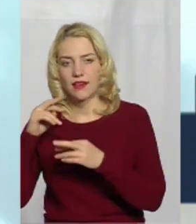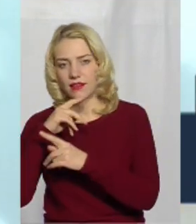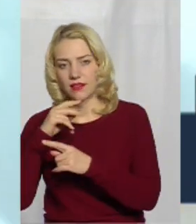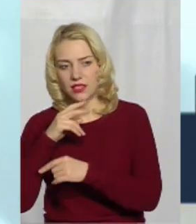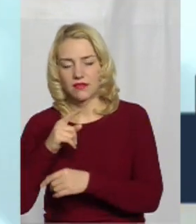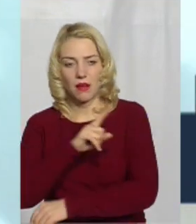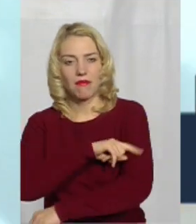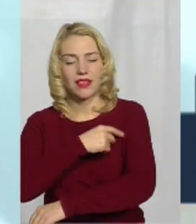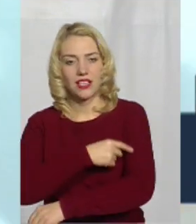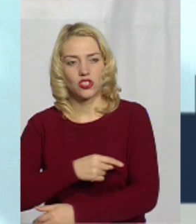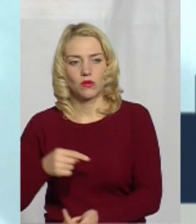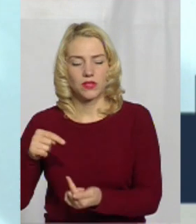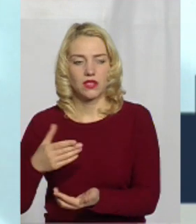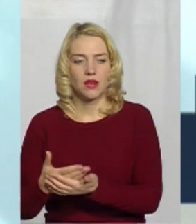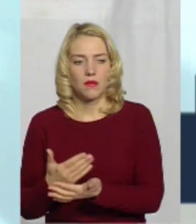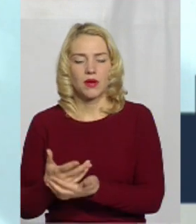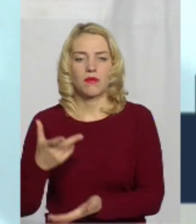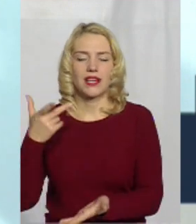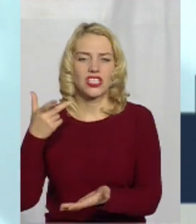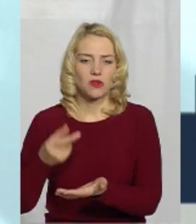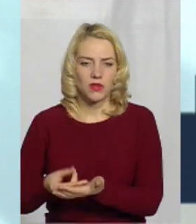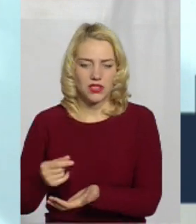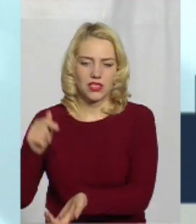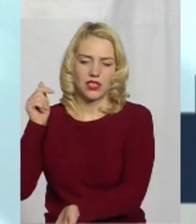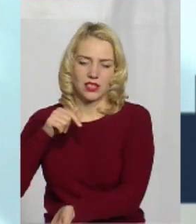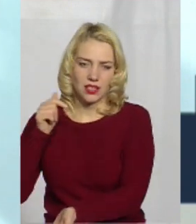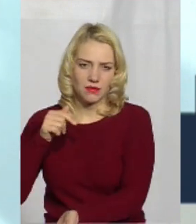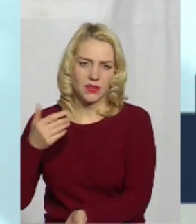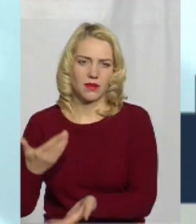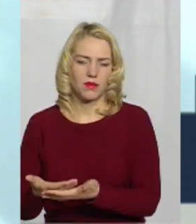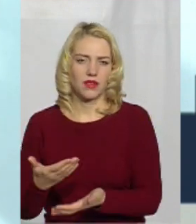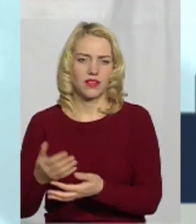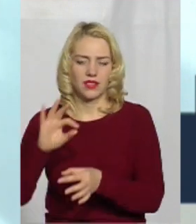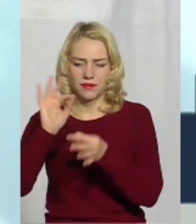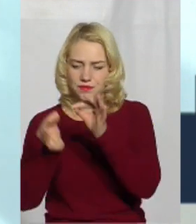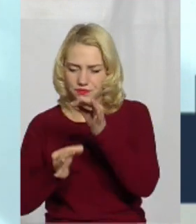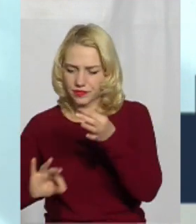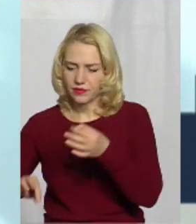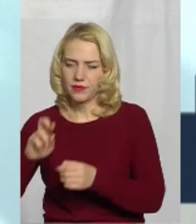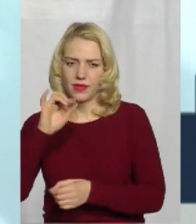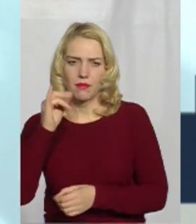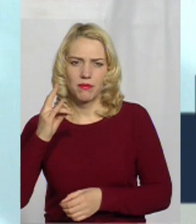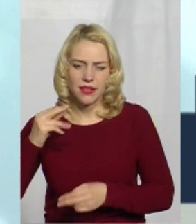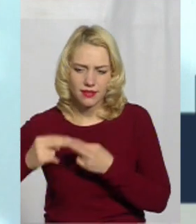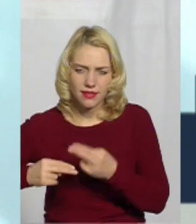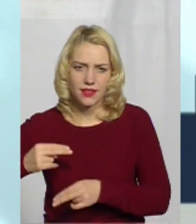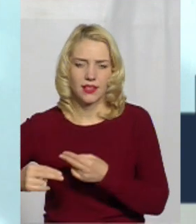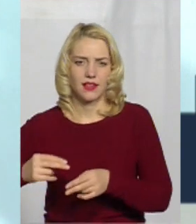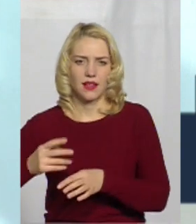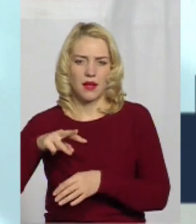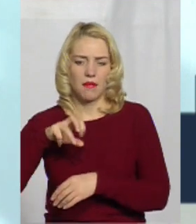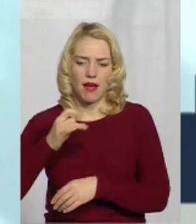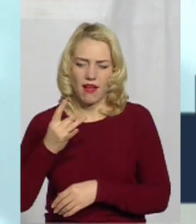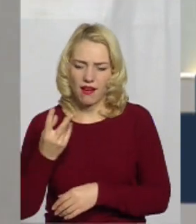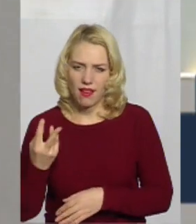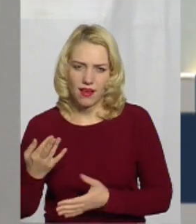Це там шприци, крапельниці, можливо, якісь бенти чи маркові пов'язки, якщо там десь є